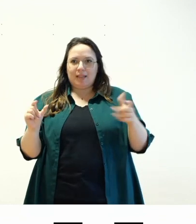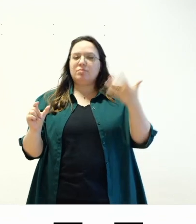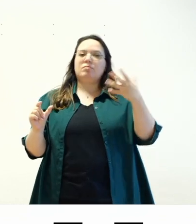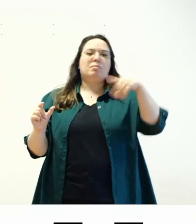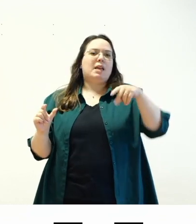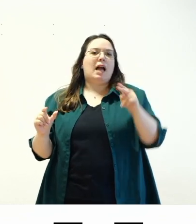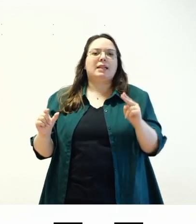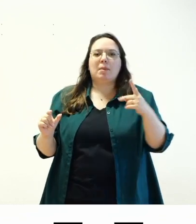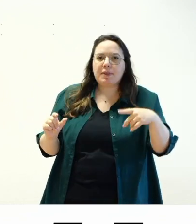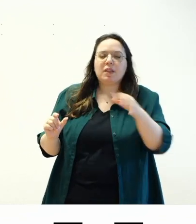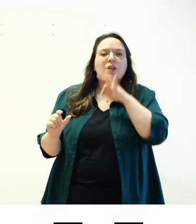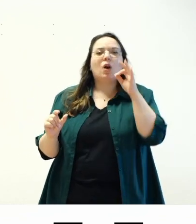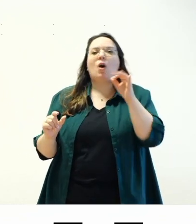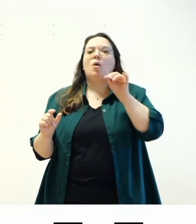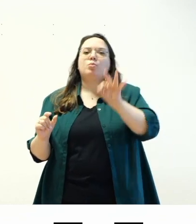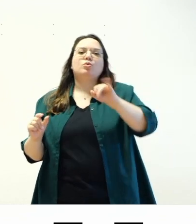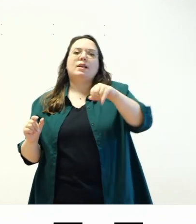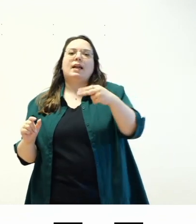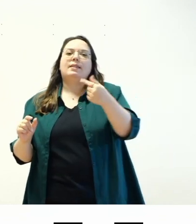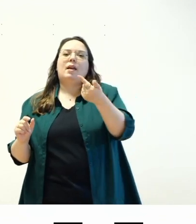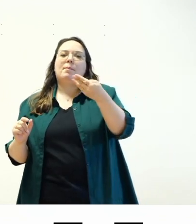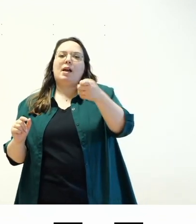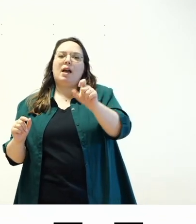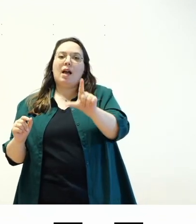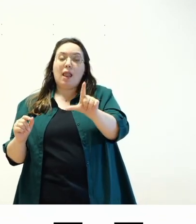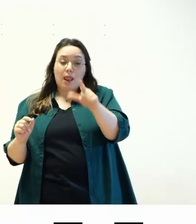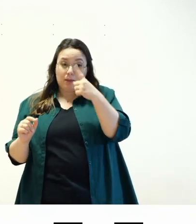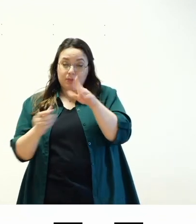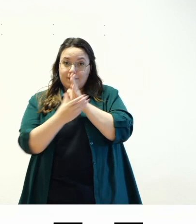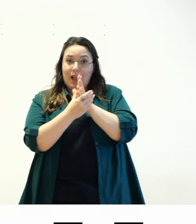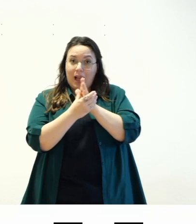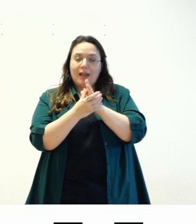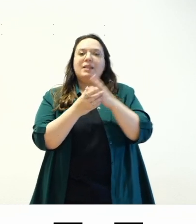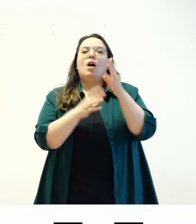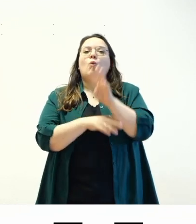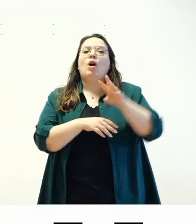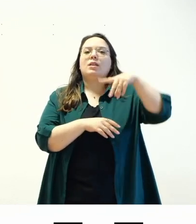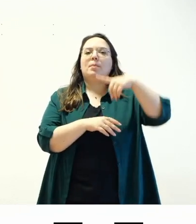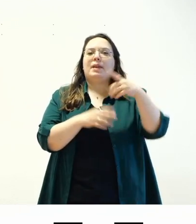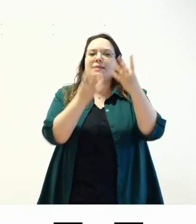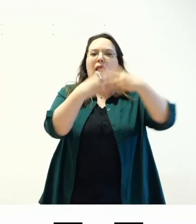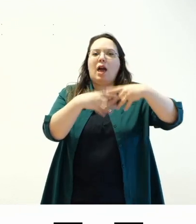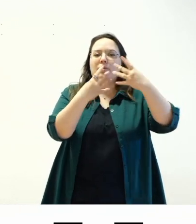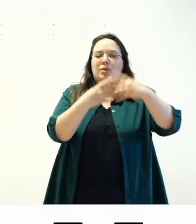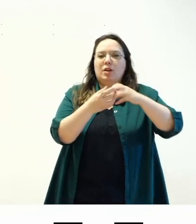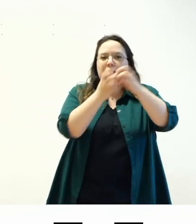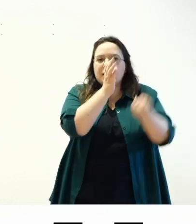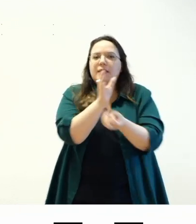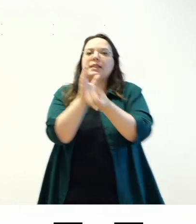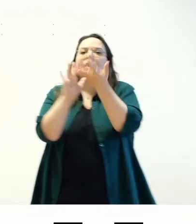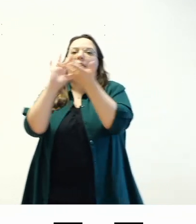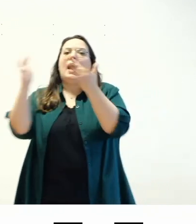o .html vengono poi elaborati da wordpress per andare a creare l'html del sito